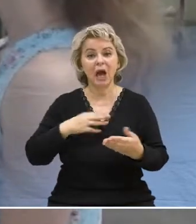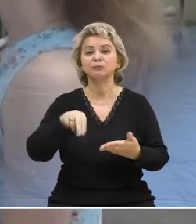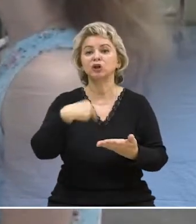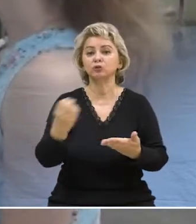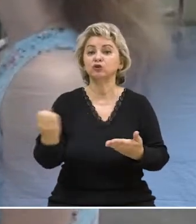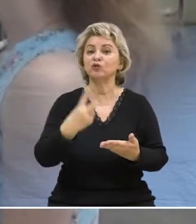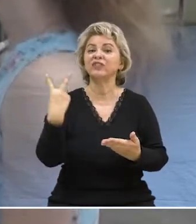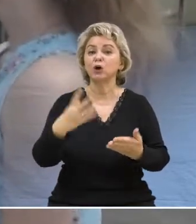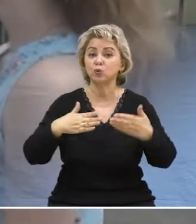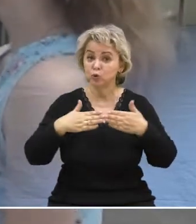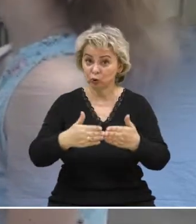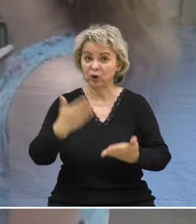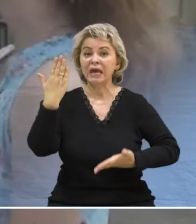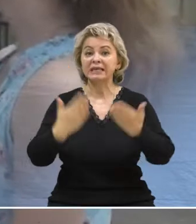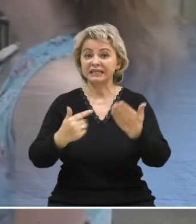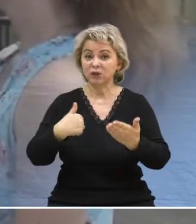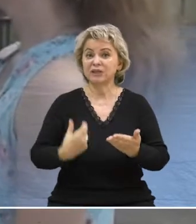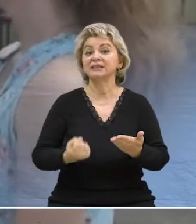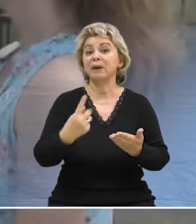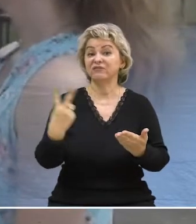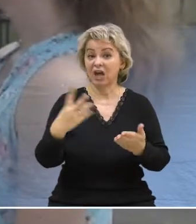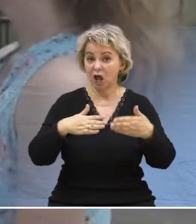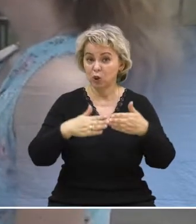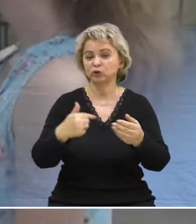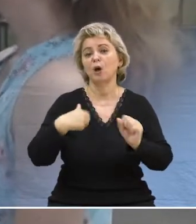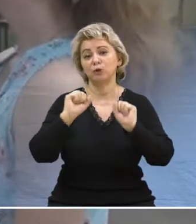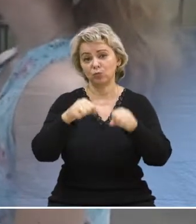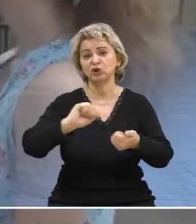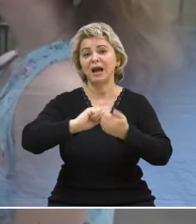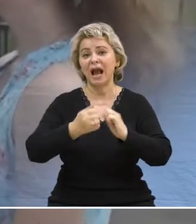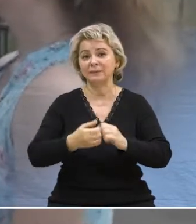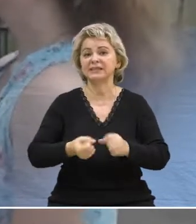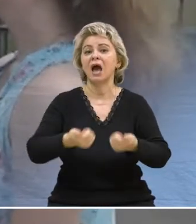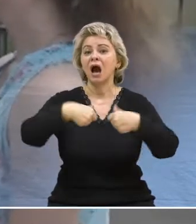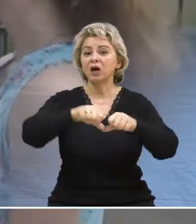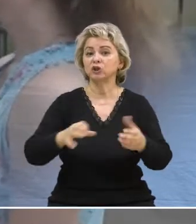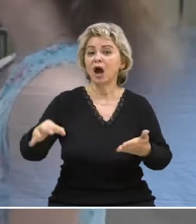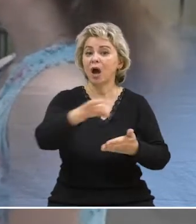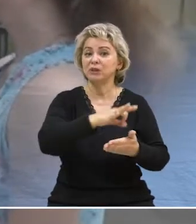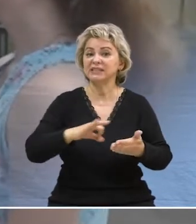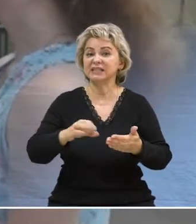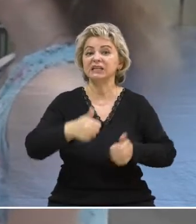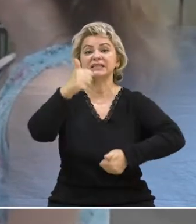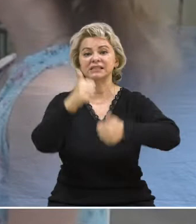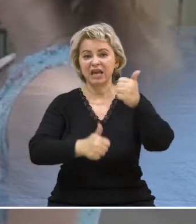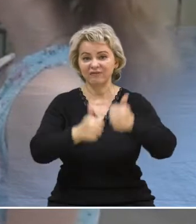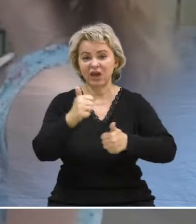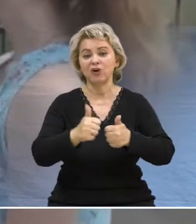нам дадут еще вторую лодку. И вот если у нас на базе появится вторая лодка, то мы сможем в Каменске организовывать областные